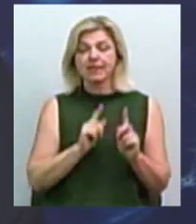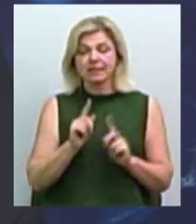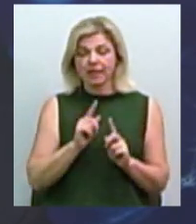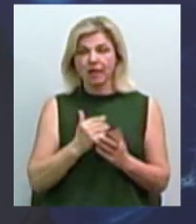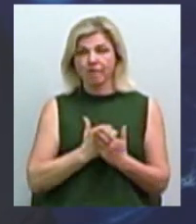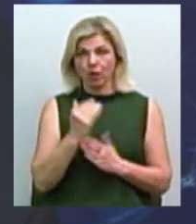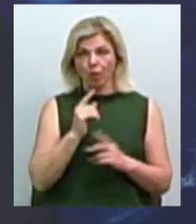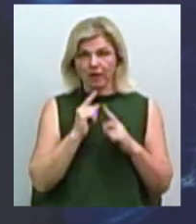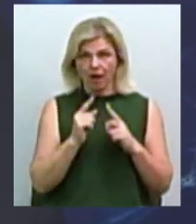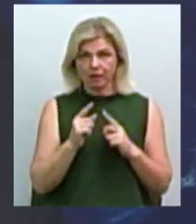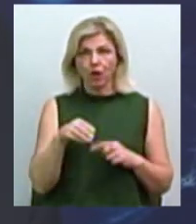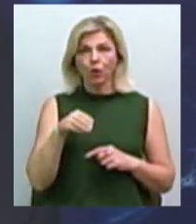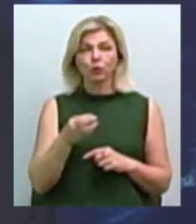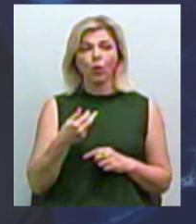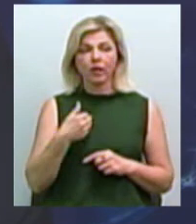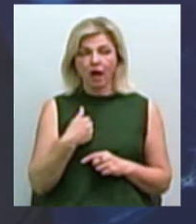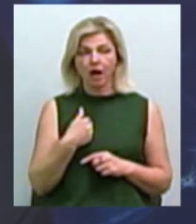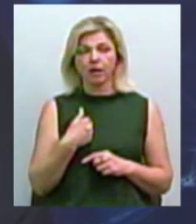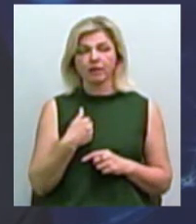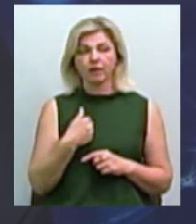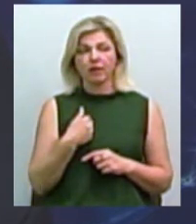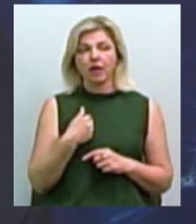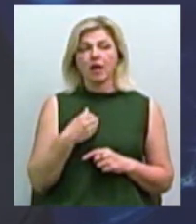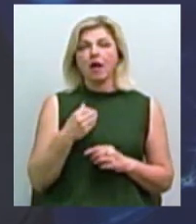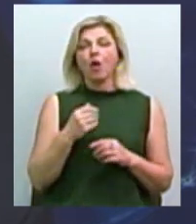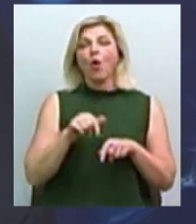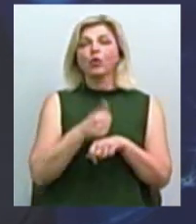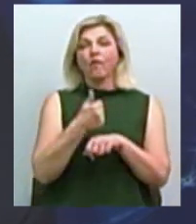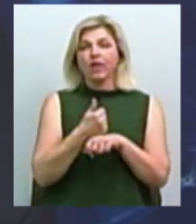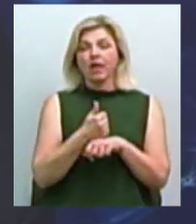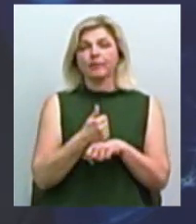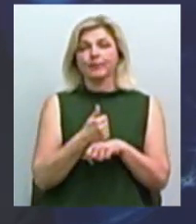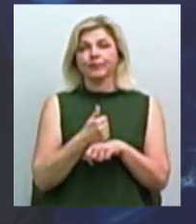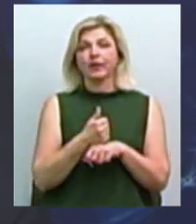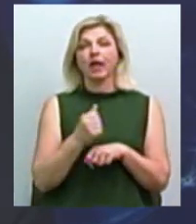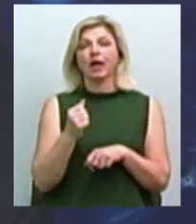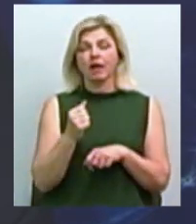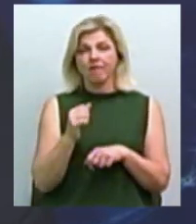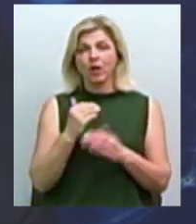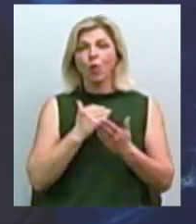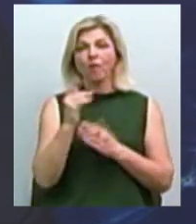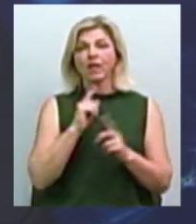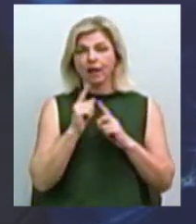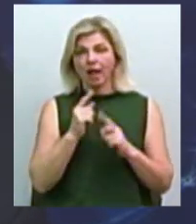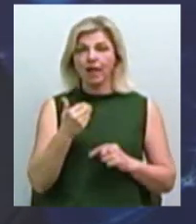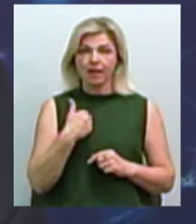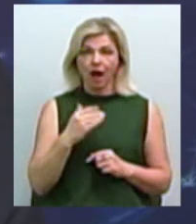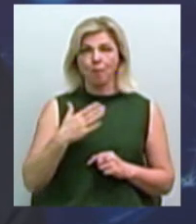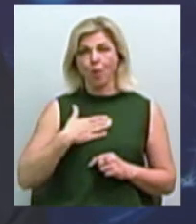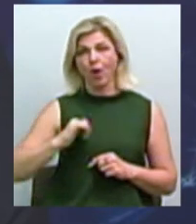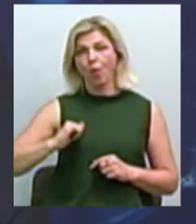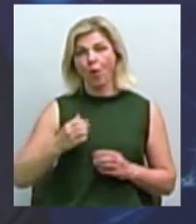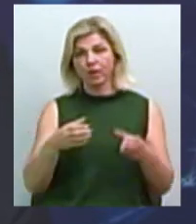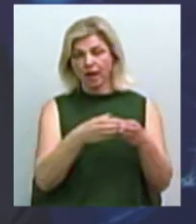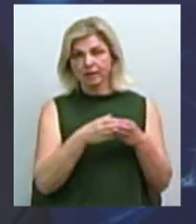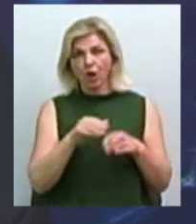Верховної Ради. То я, пану Розумкову, голові Верховної Ради, направили, не я тільки, а і мої колеги, голови